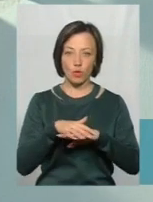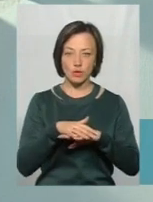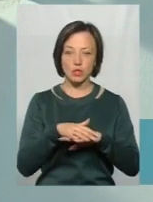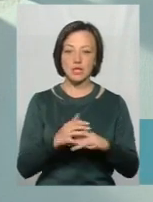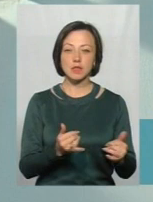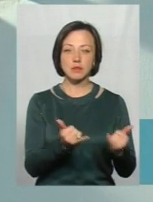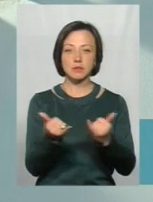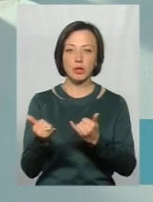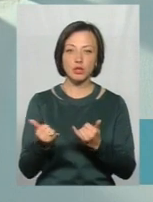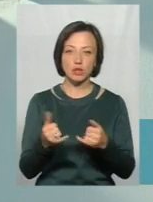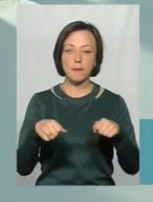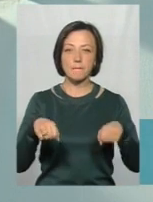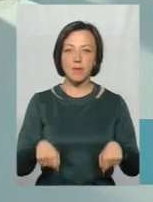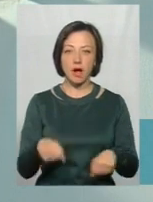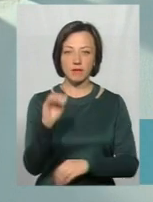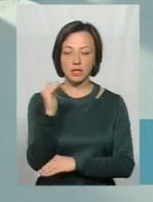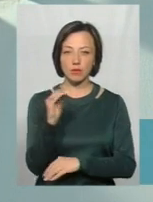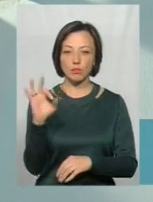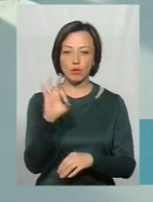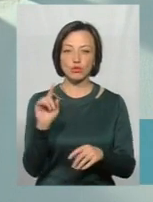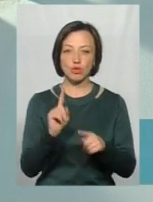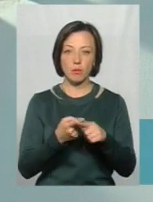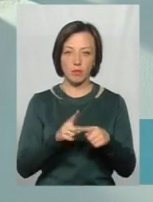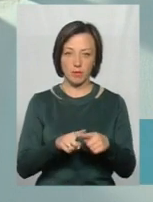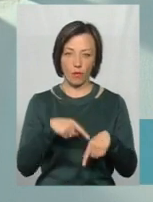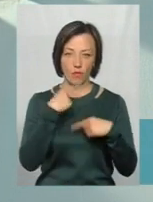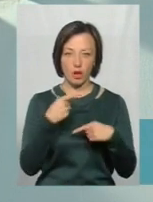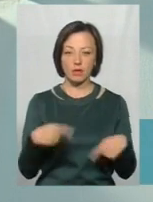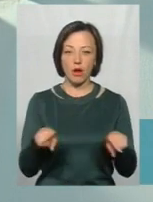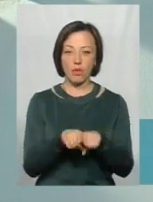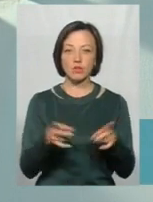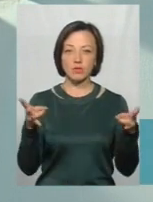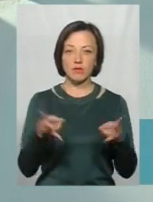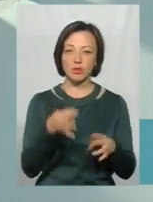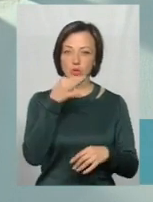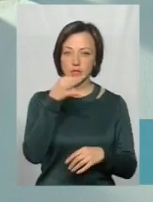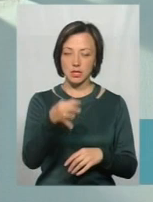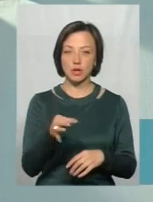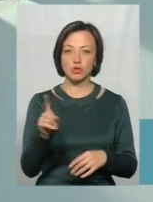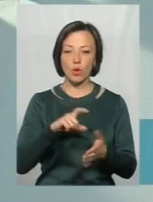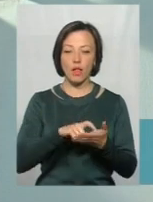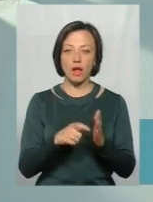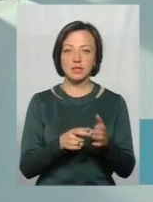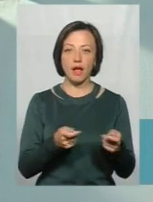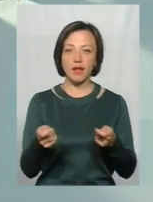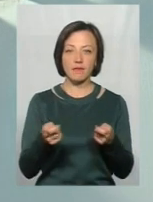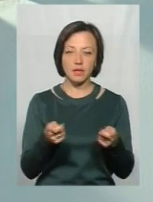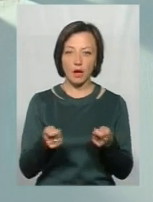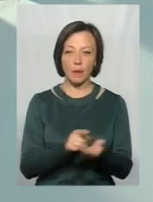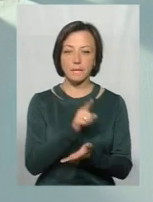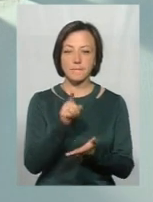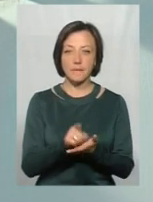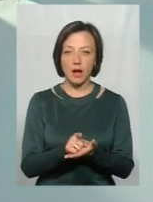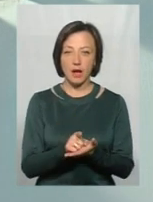забезпечення прав дитини, про що ми говорили. Також варто сказати, що класний керівник має